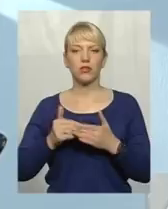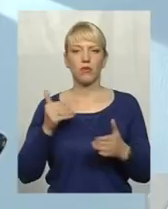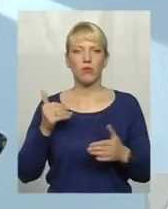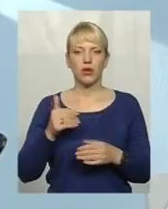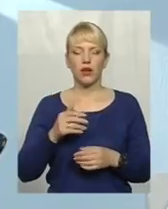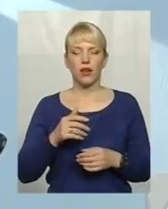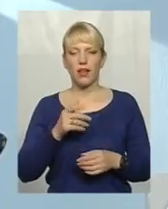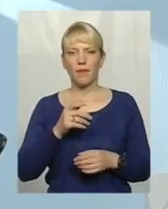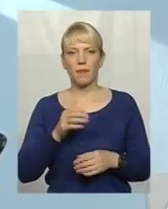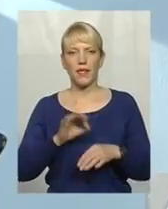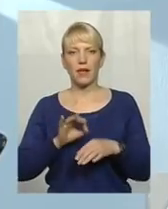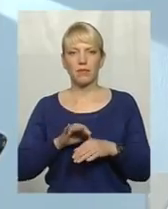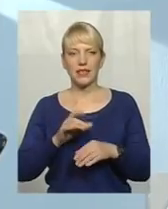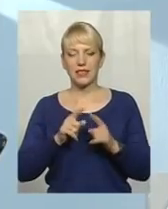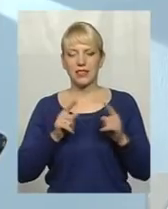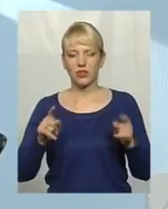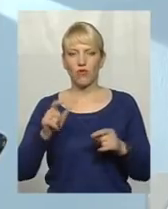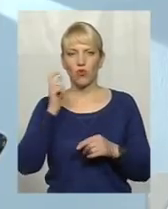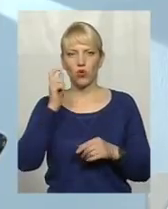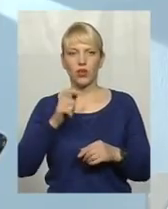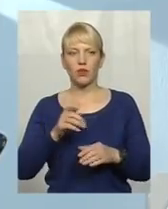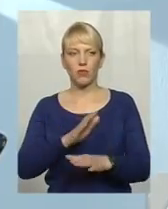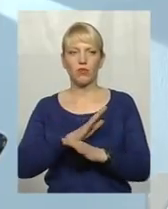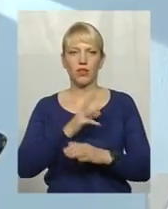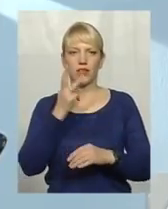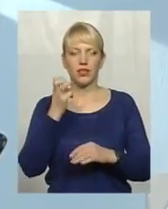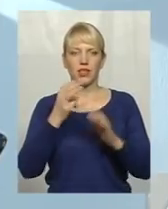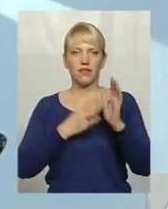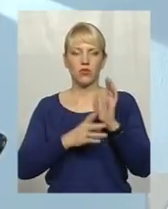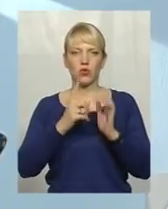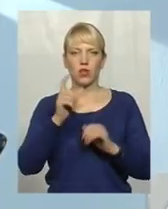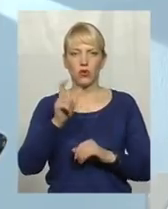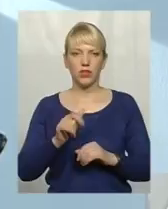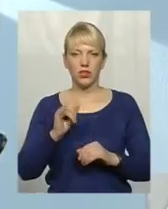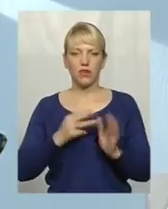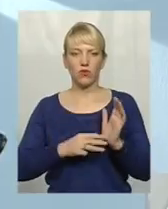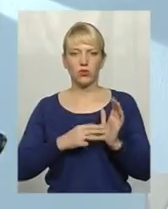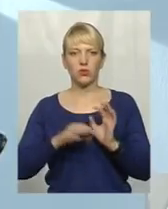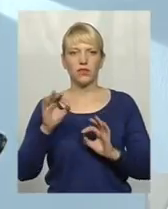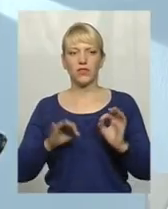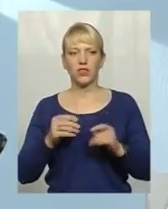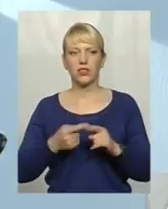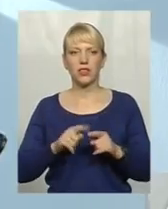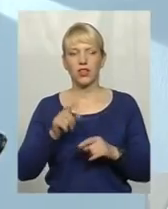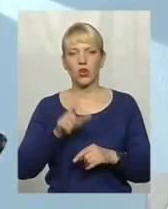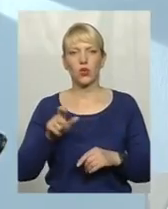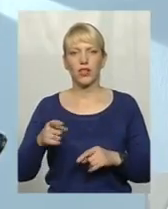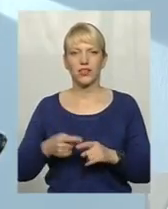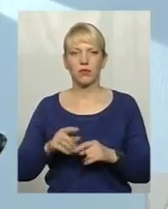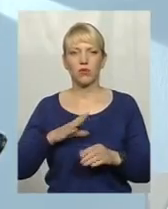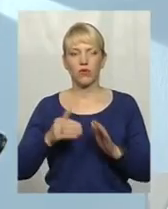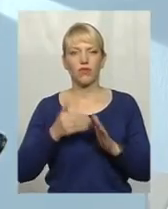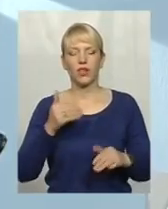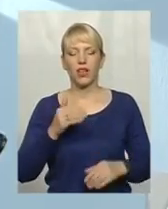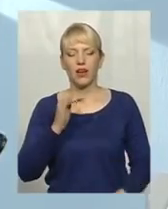підсезон в Україні померло 391 людина від грипу. І 80% з цих людей це були викликані